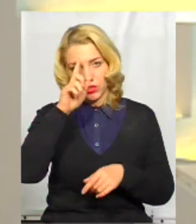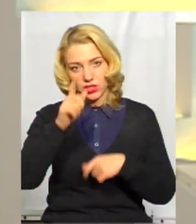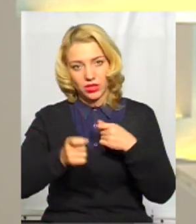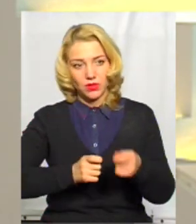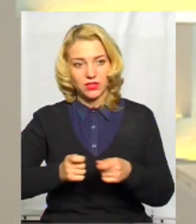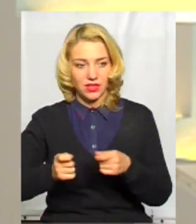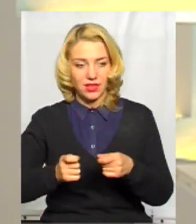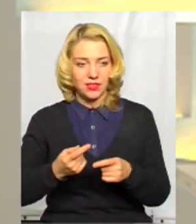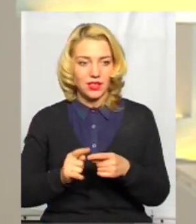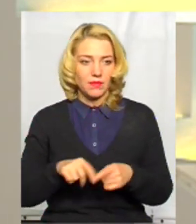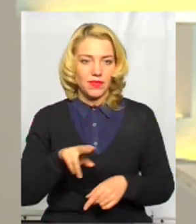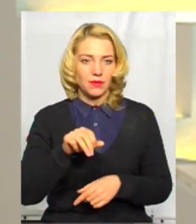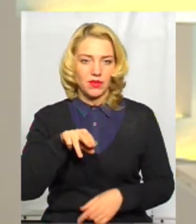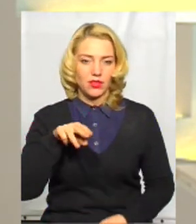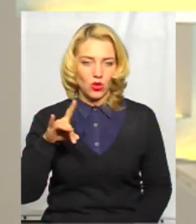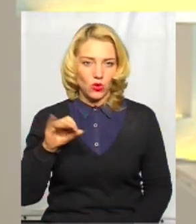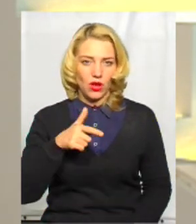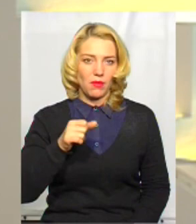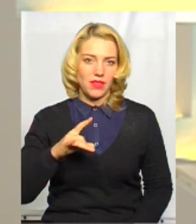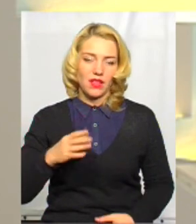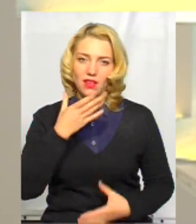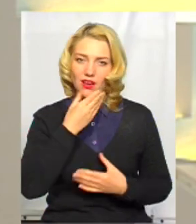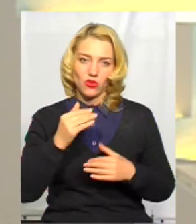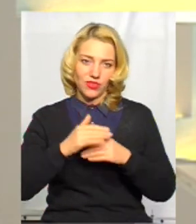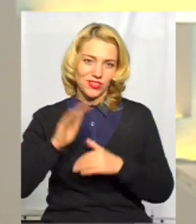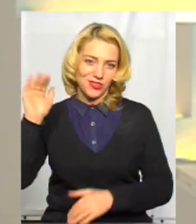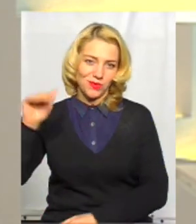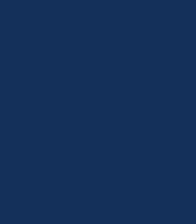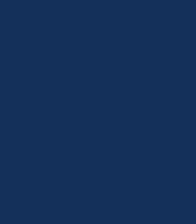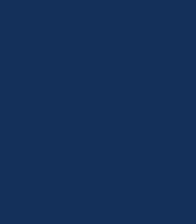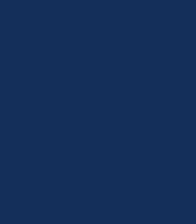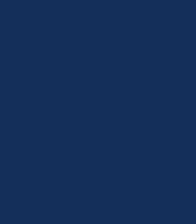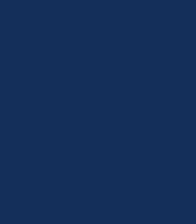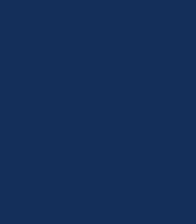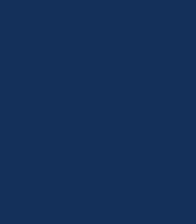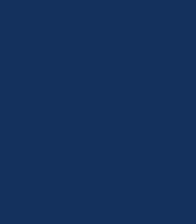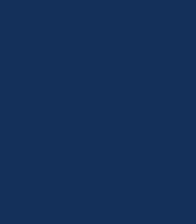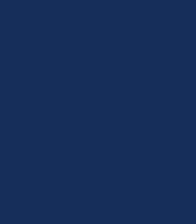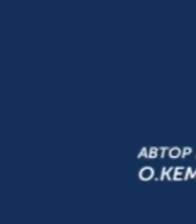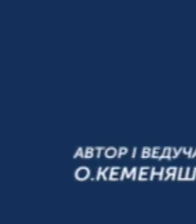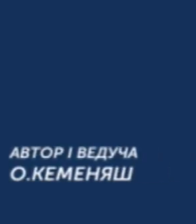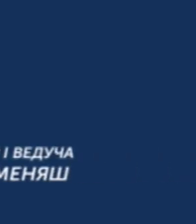адміністрації. Це Дмитро Габінет. Усім гарного вечора. Нехай щастить. Дякую.